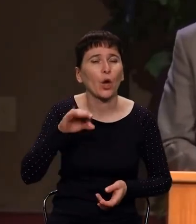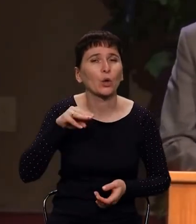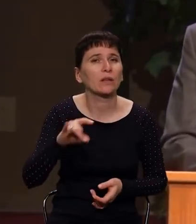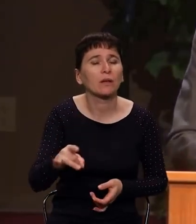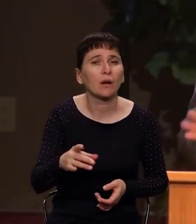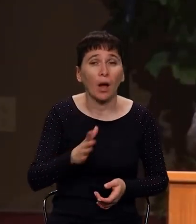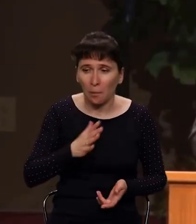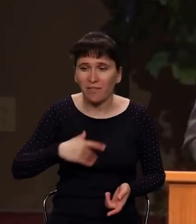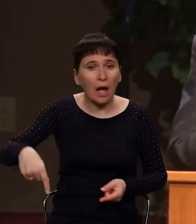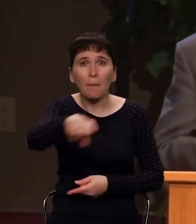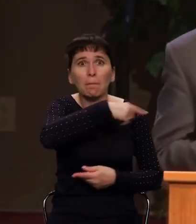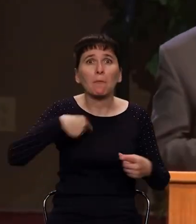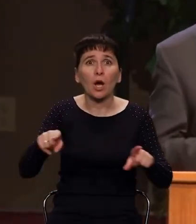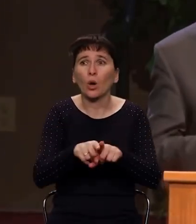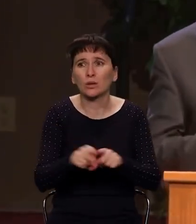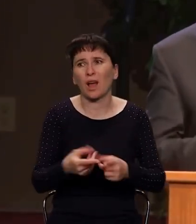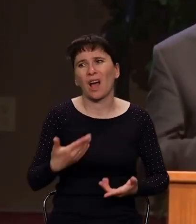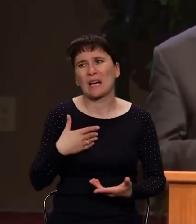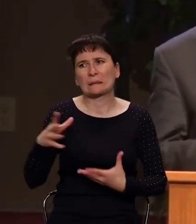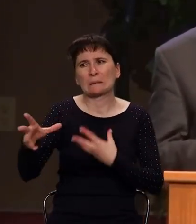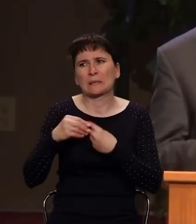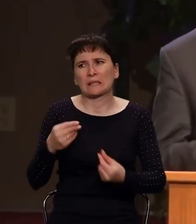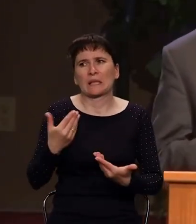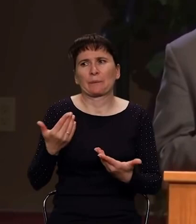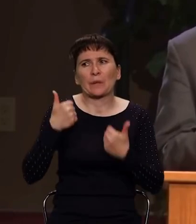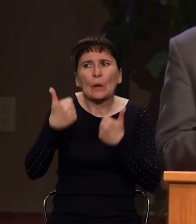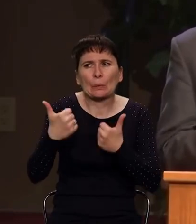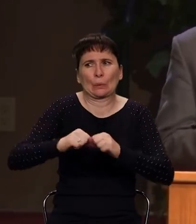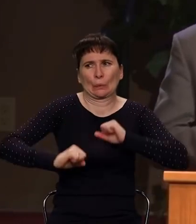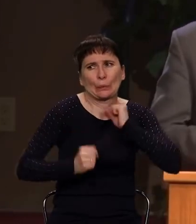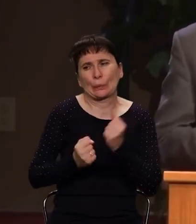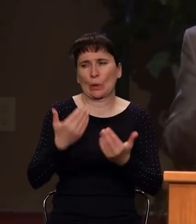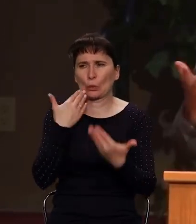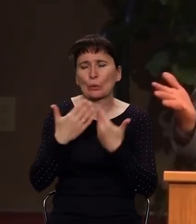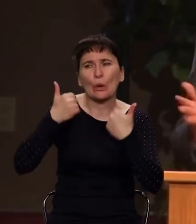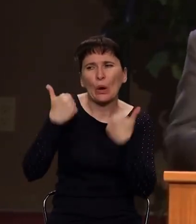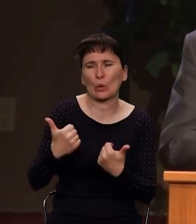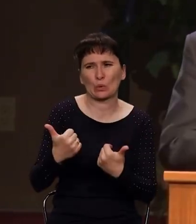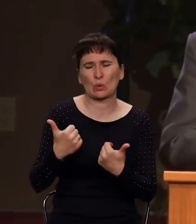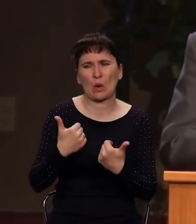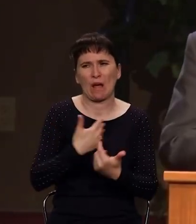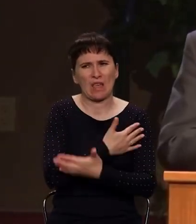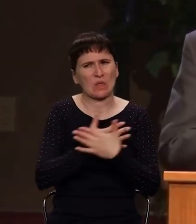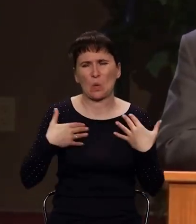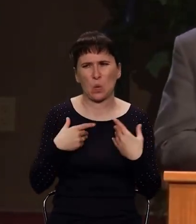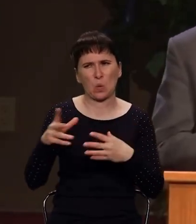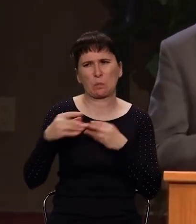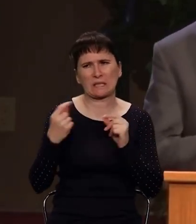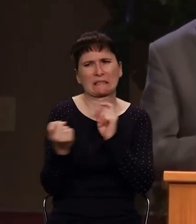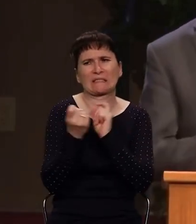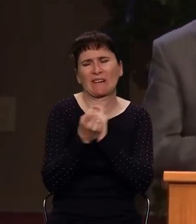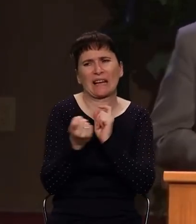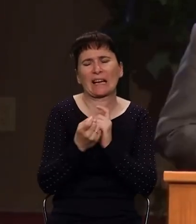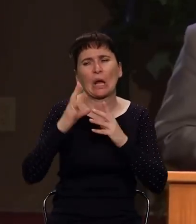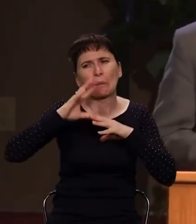просто нежелание портить отношения. Понимаете, чтобы, ну, так, всем быть хорошим, чтобы так